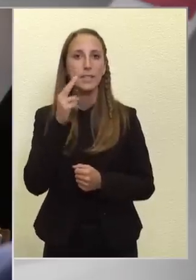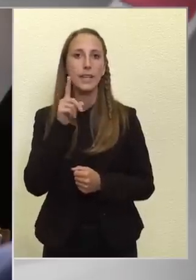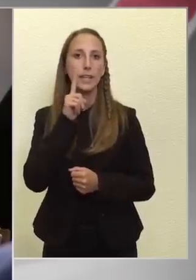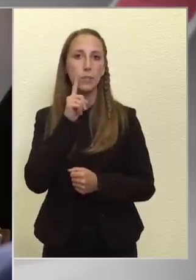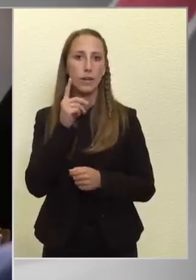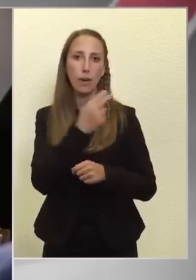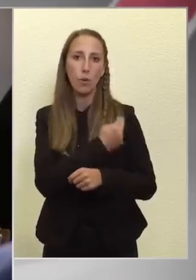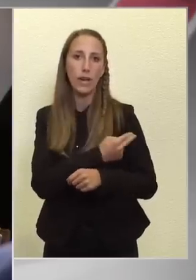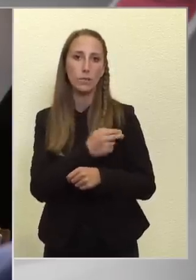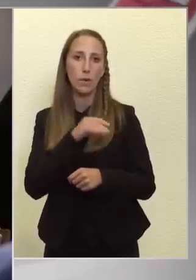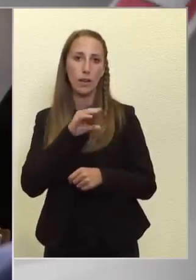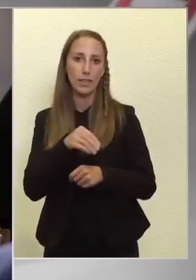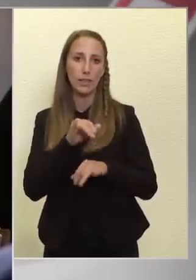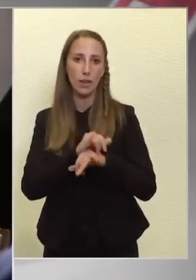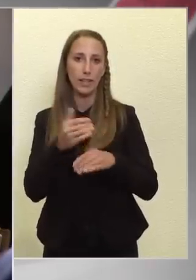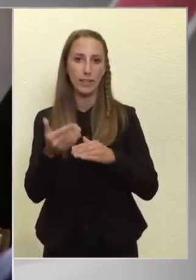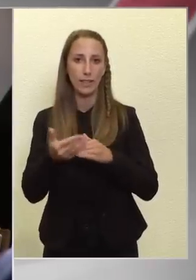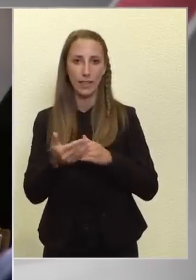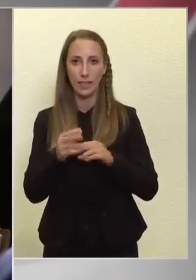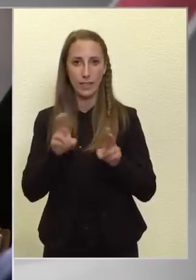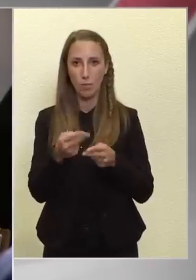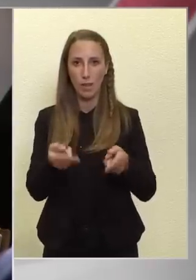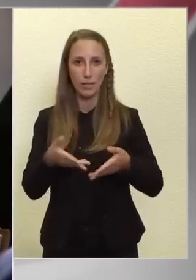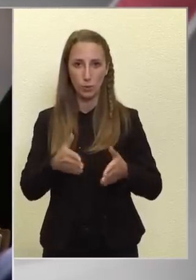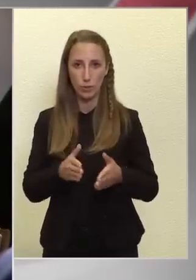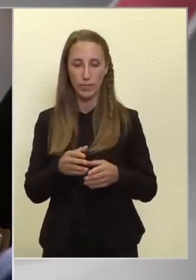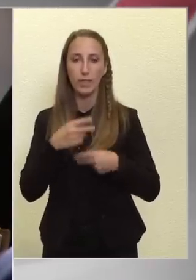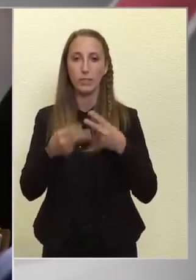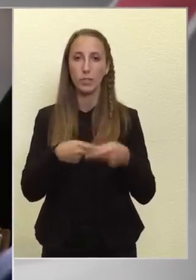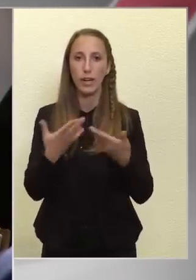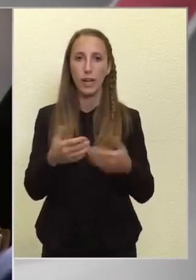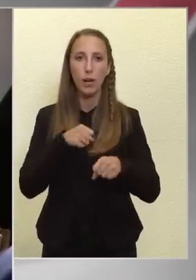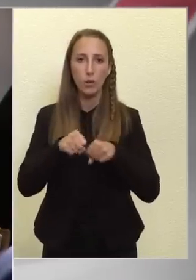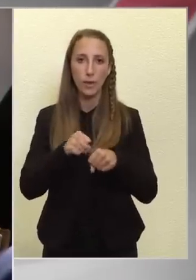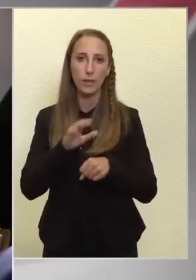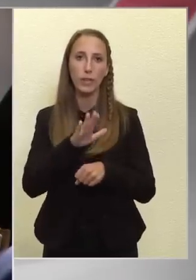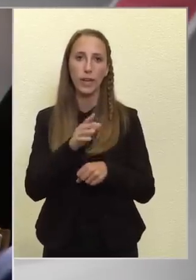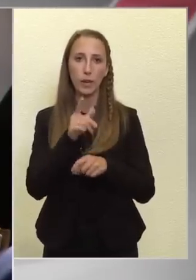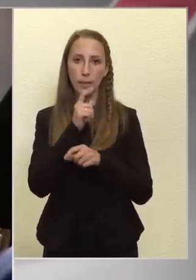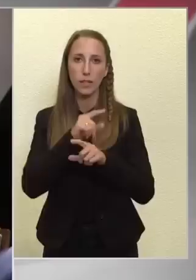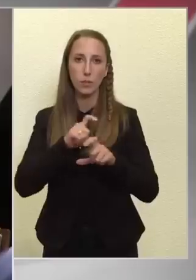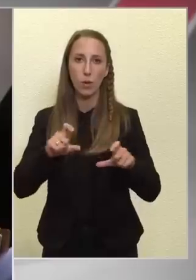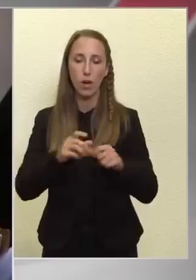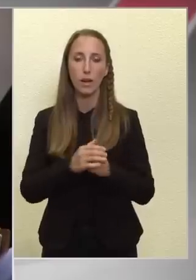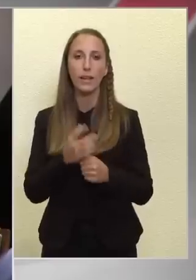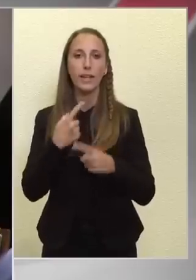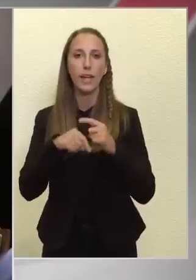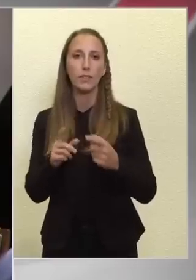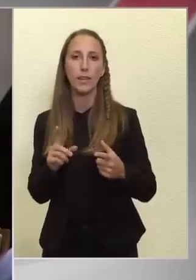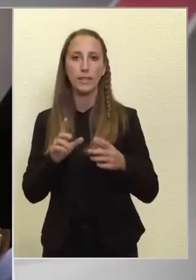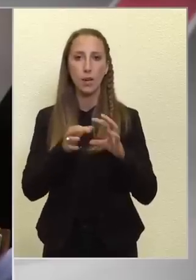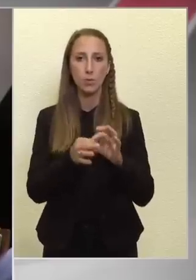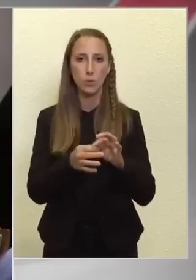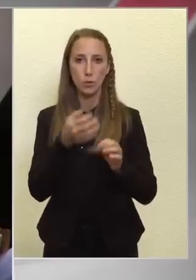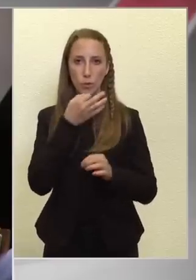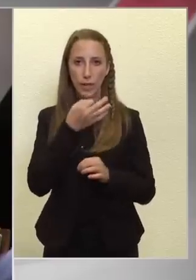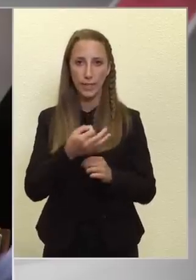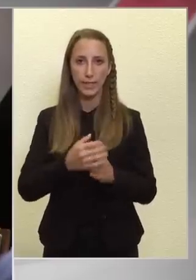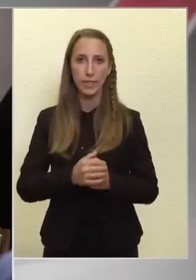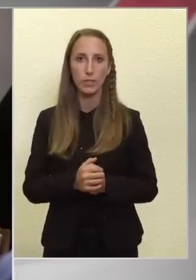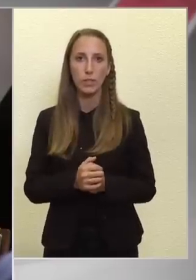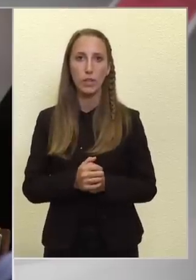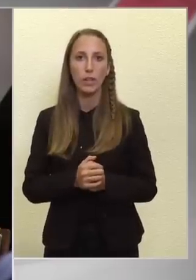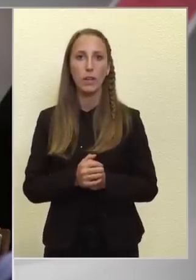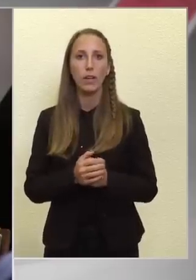ezen a hétvégén nem lehet szülni. Vizsgálja a kormány, hogy ennek mi az oka, illetve ez kapcsolódó kérdés, hogy